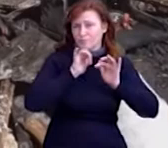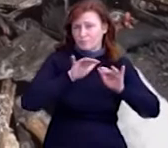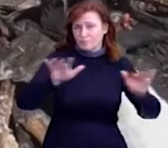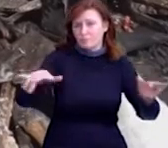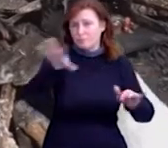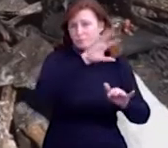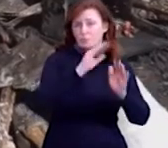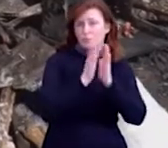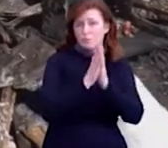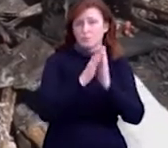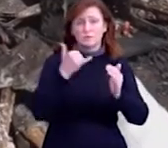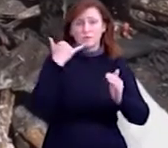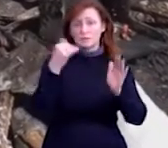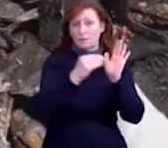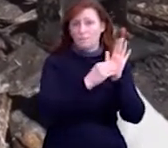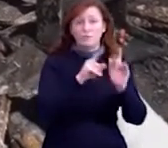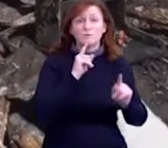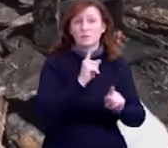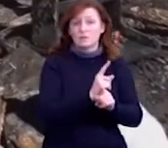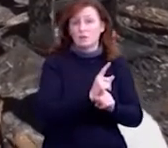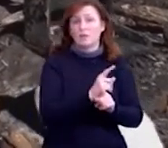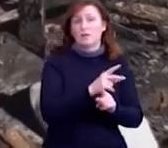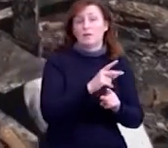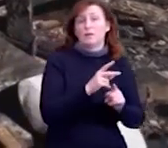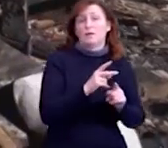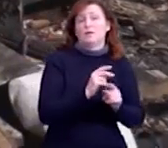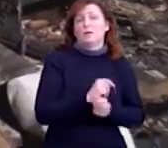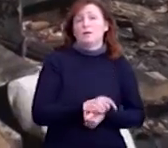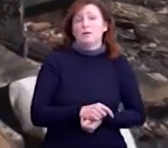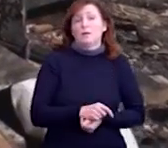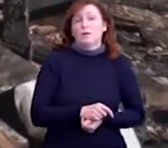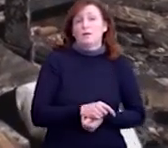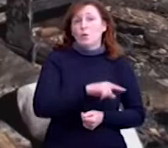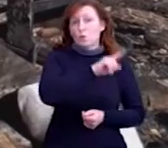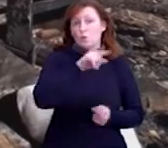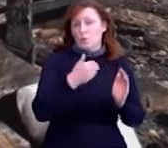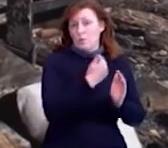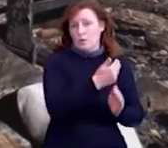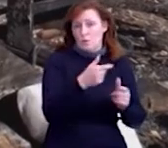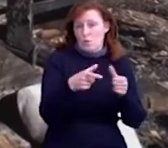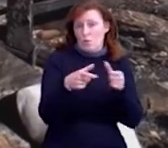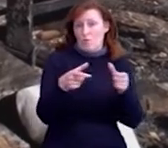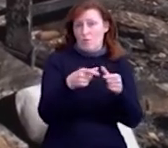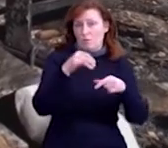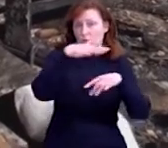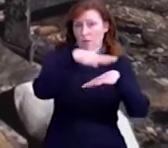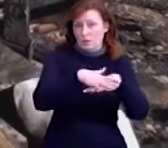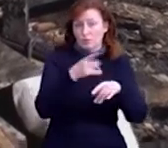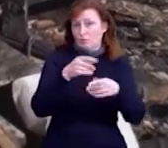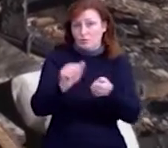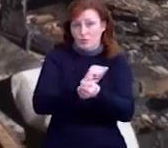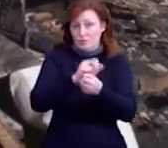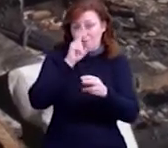там написала контактний номер телефона сестри, костюмник Валентина Павлівна, і номер її картки, бо тут вже всі документи згоріли.